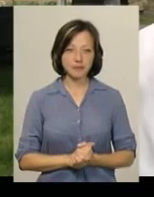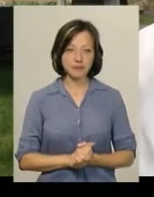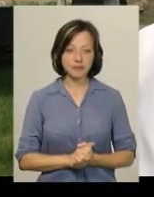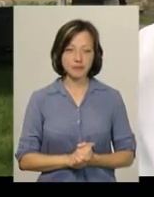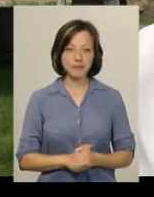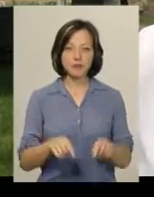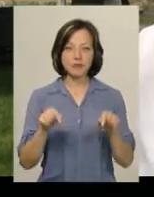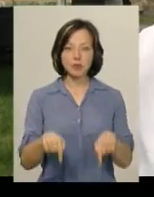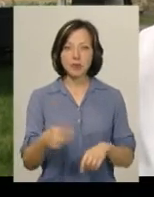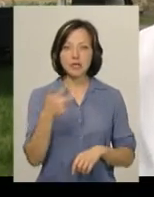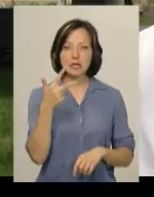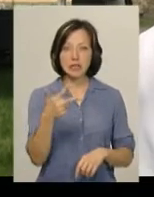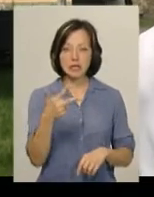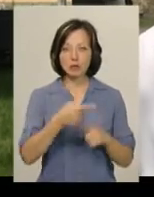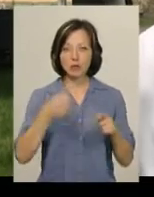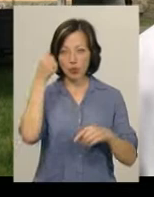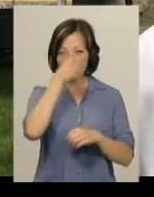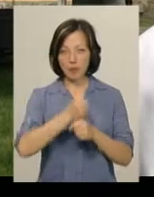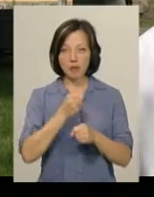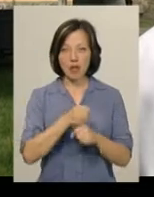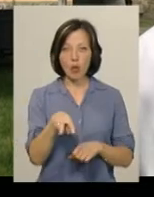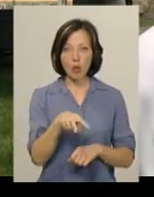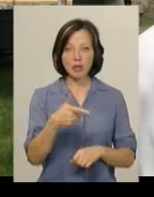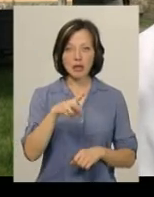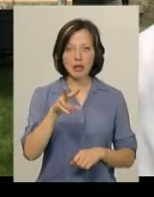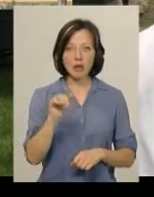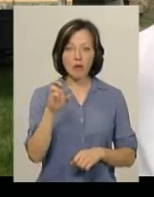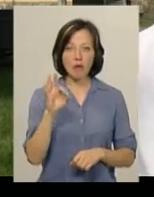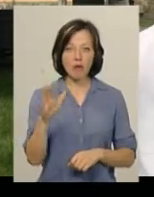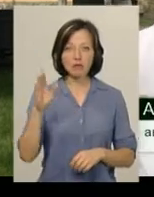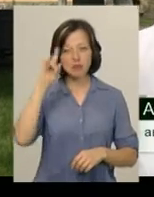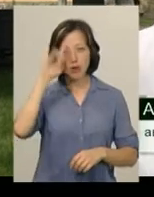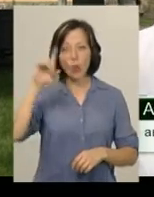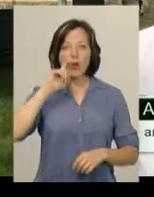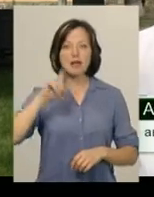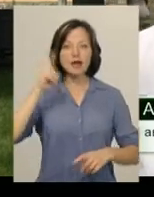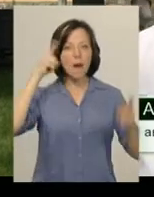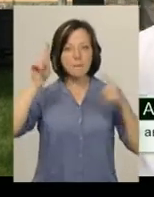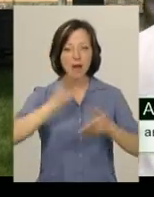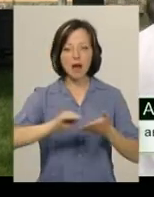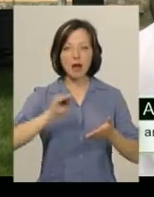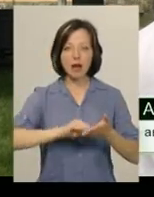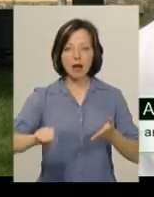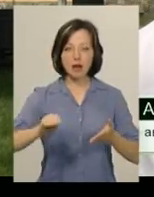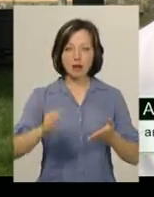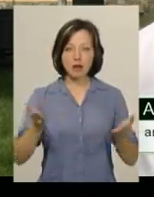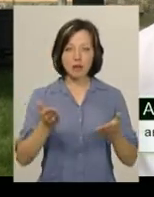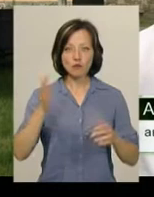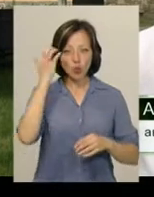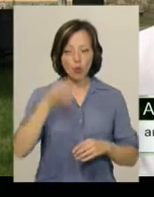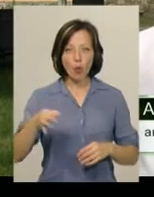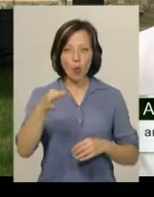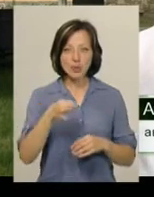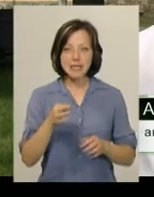Тут три з половиною роки працював Леонід Глібов, знаменитий наш український байкар, який написав, власне, в Чорному